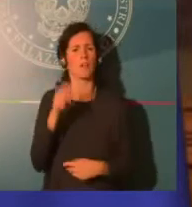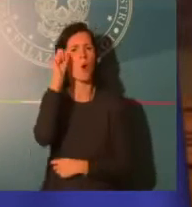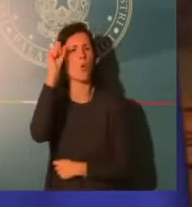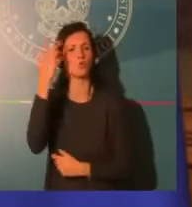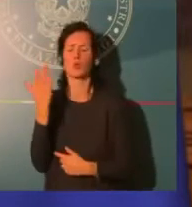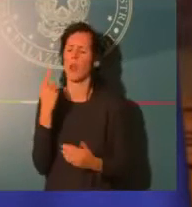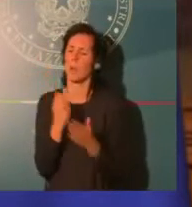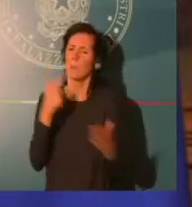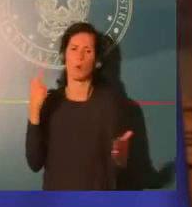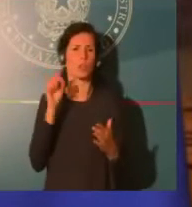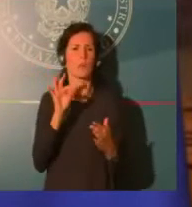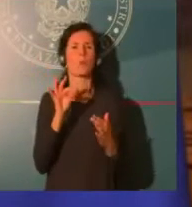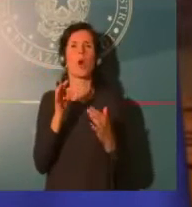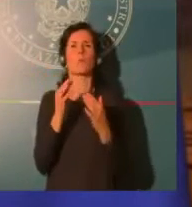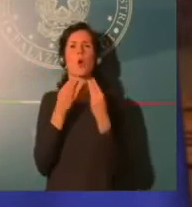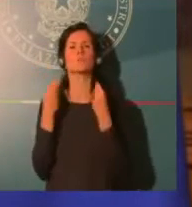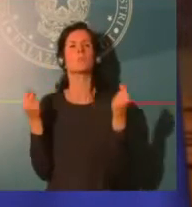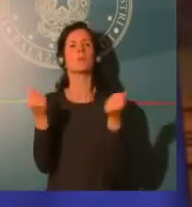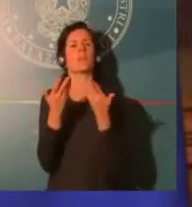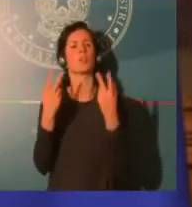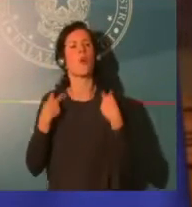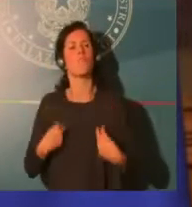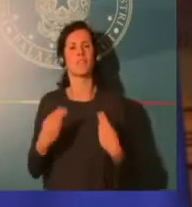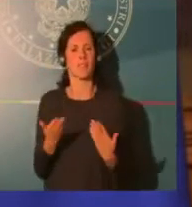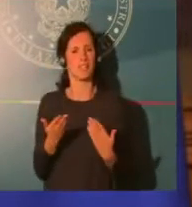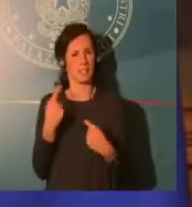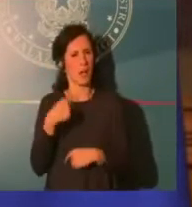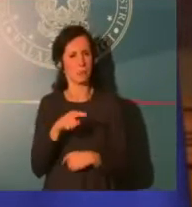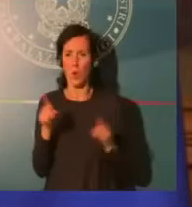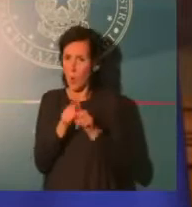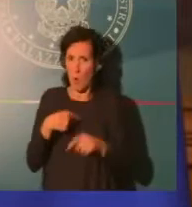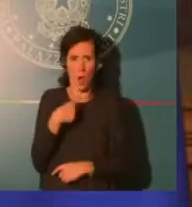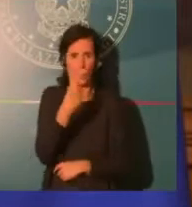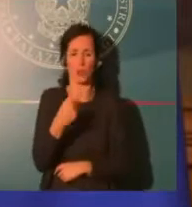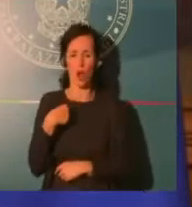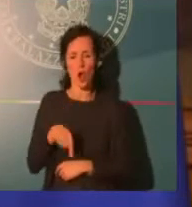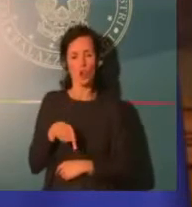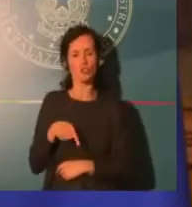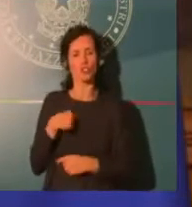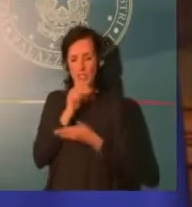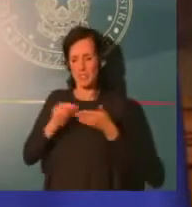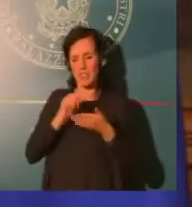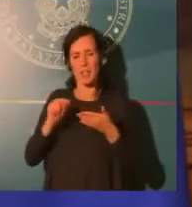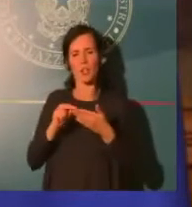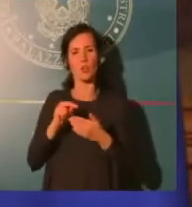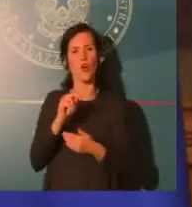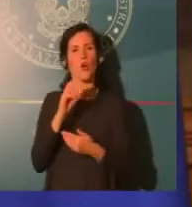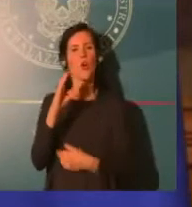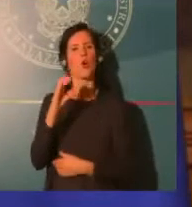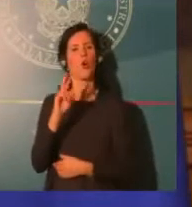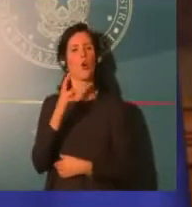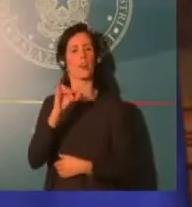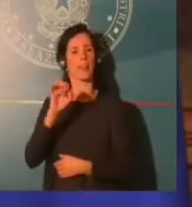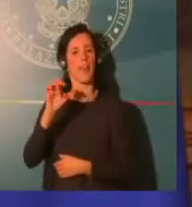Corriere, in risposta al maestro Muti. Cioè, quando definiamo tutte queste assetti come